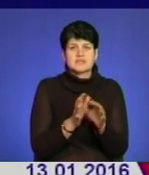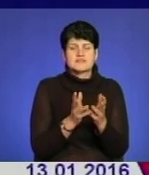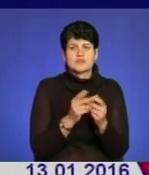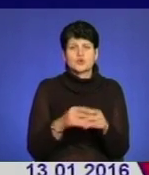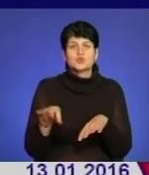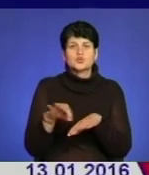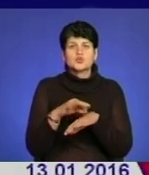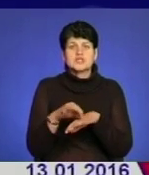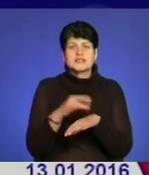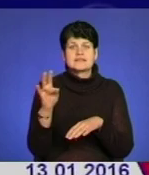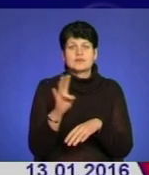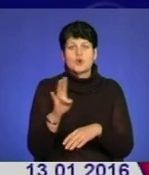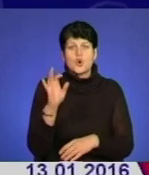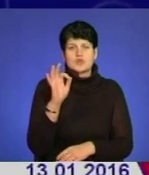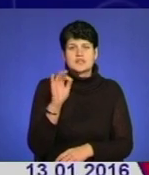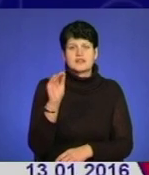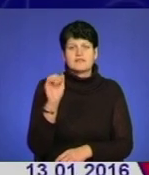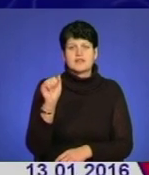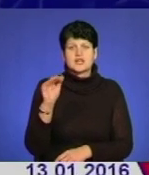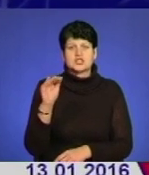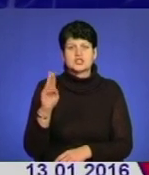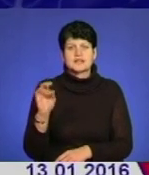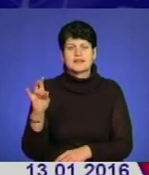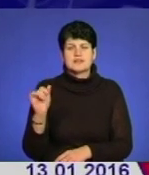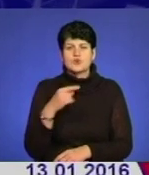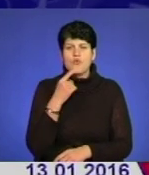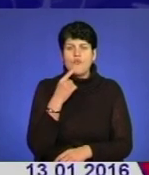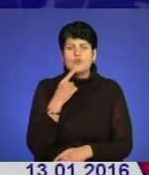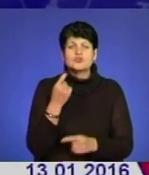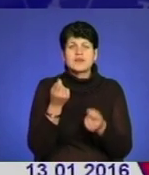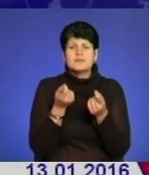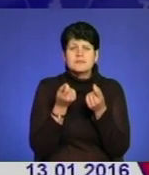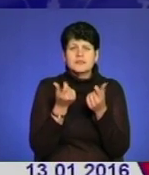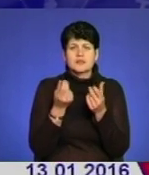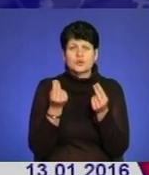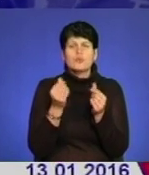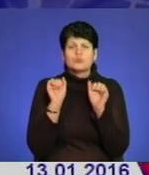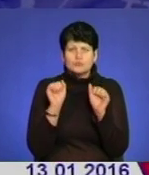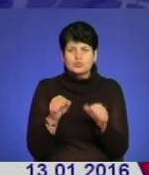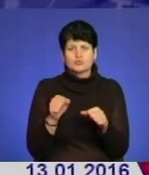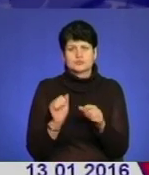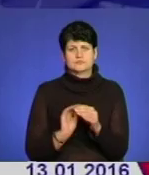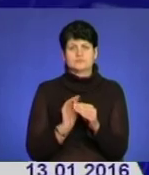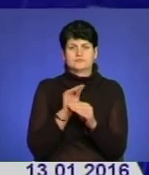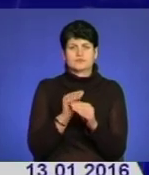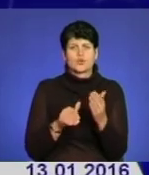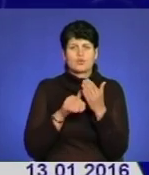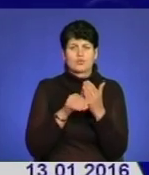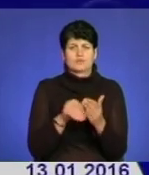дружини священника Оксани Фешенець. Рідні нагадують, що навіть невеликий внесок може зіграти вирішальну роль у лікуванні отця Андрія.